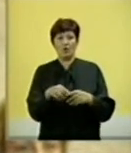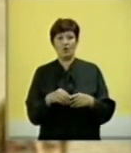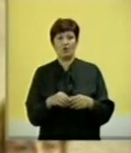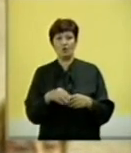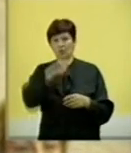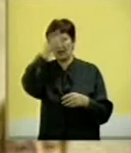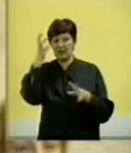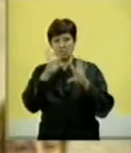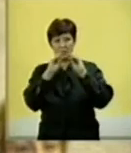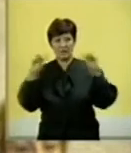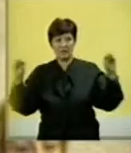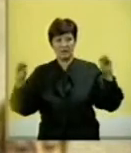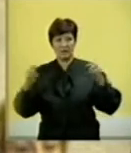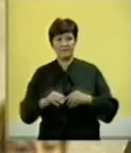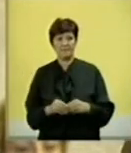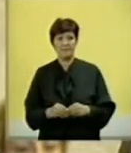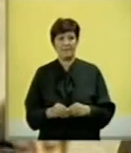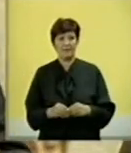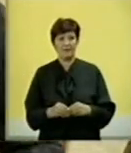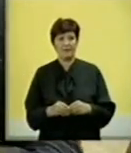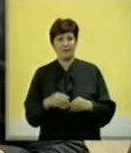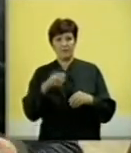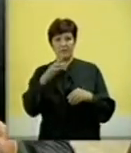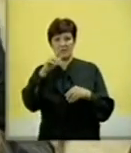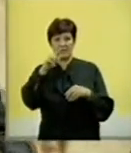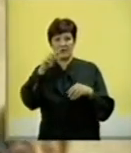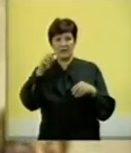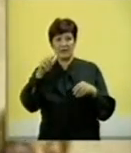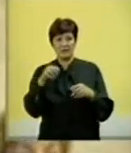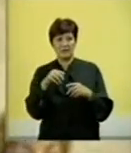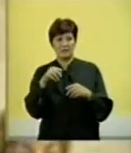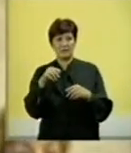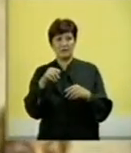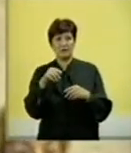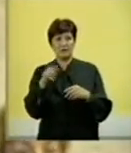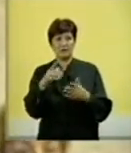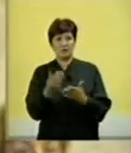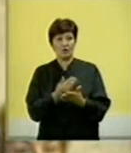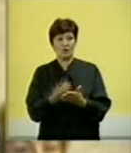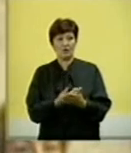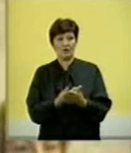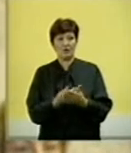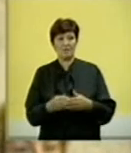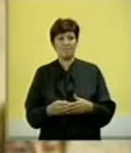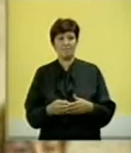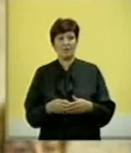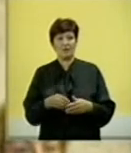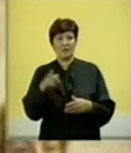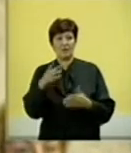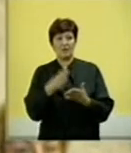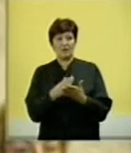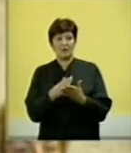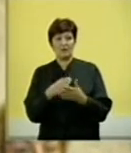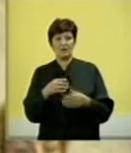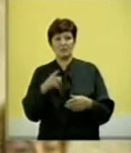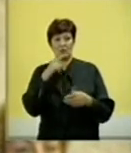određenih nacionalnih saveta. Implementacija zakona, možemo pohvaliti, zakon je doneo neke novine, ali nažalost sama